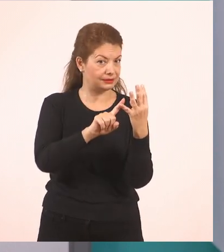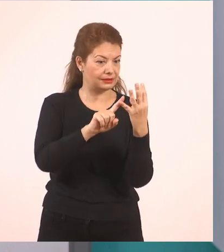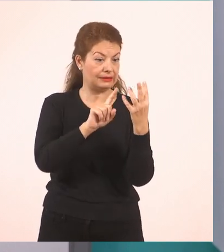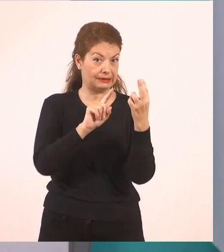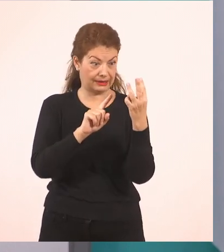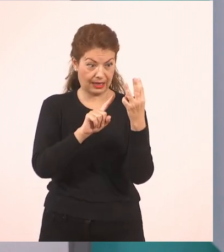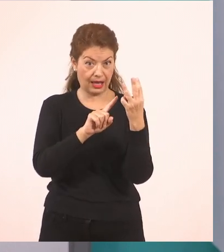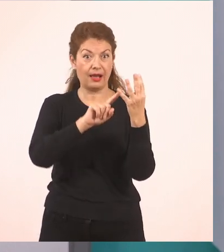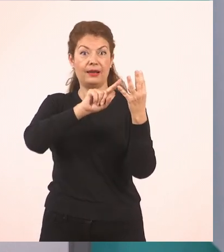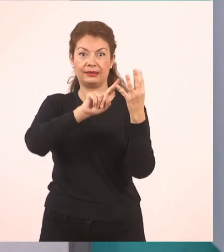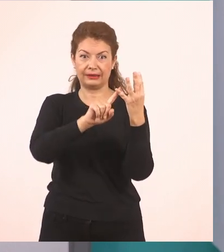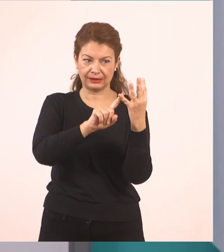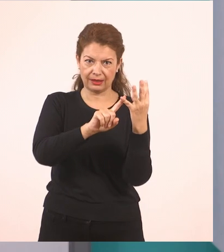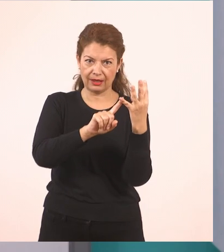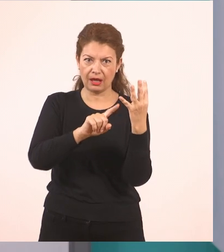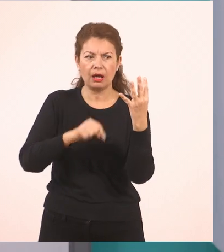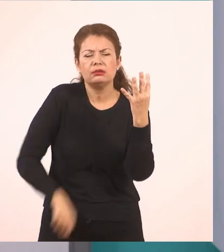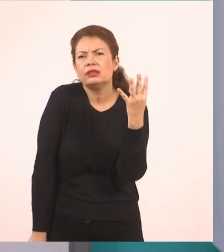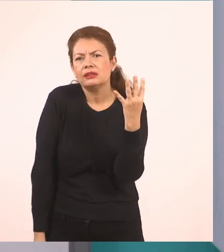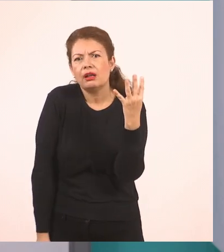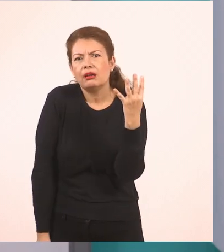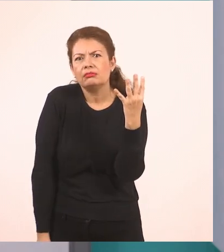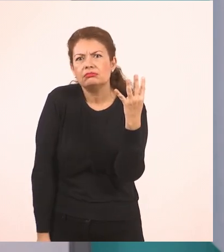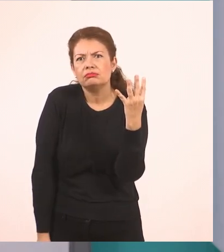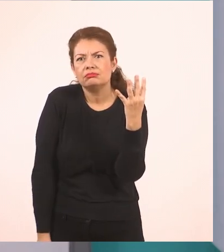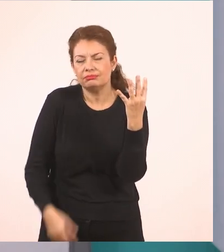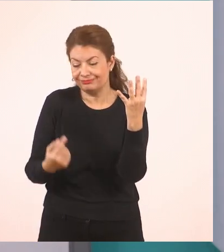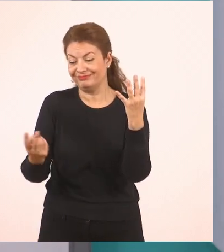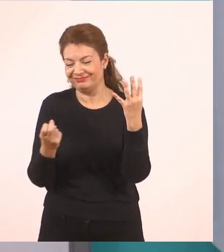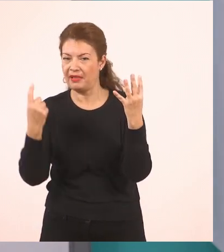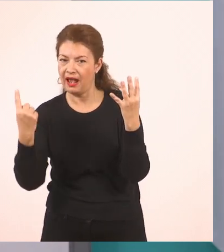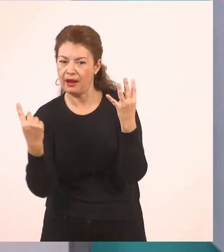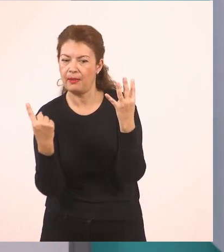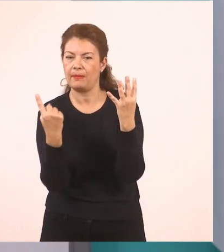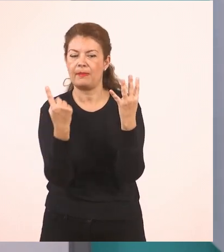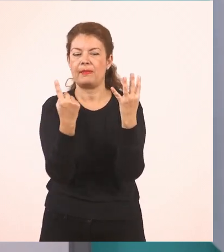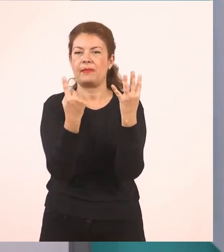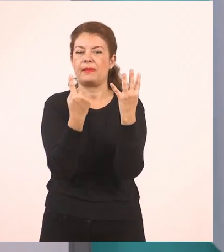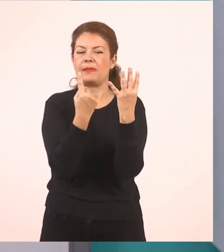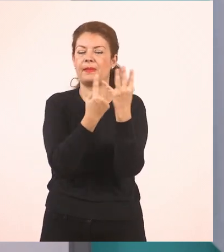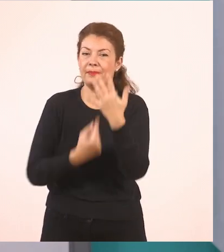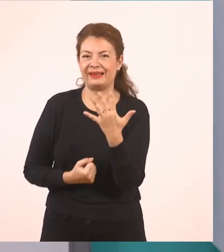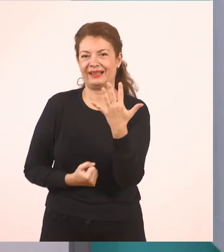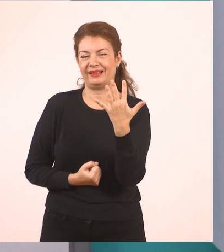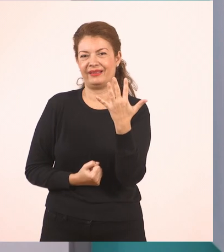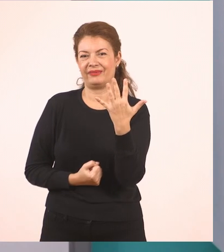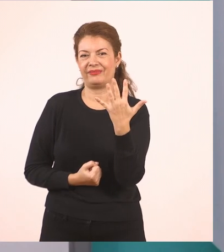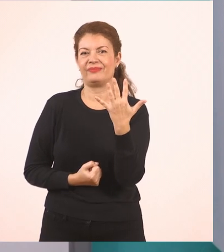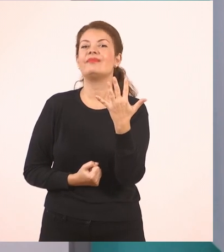τρία, τέσσερα. Χα! Ήρθε η ώρα να πάρω άλλον έναν. Και να τους κάνω 5.